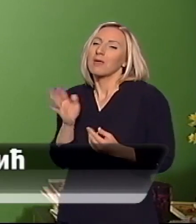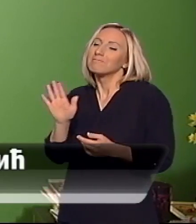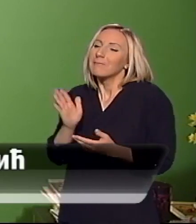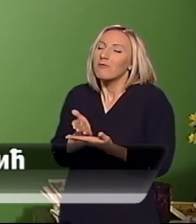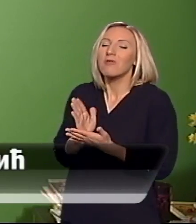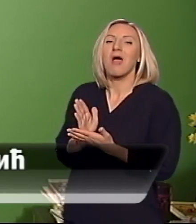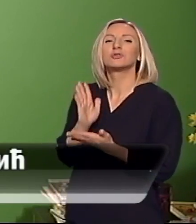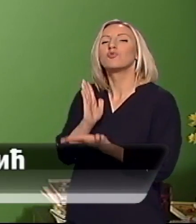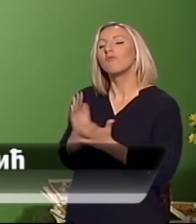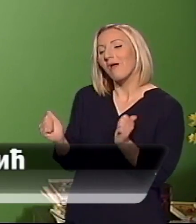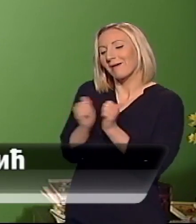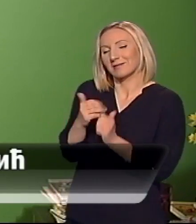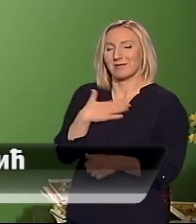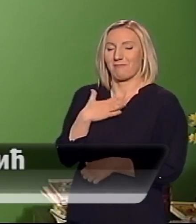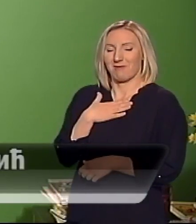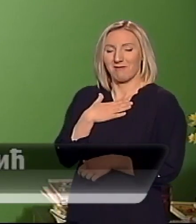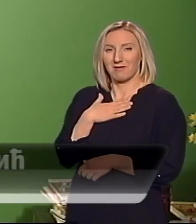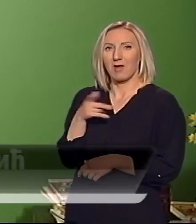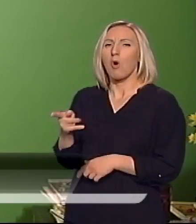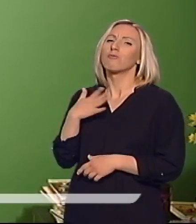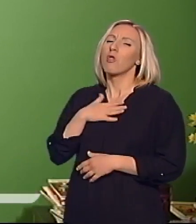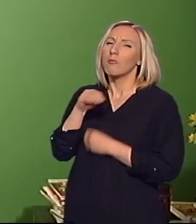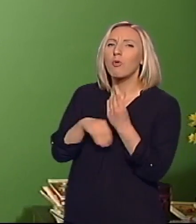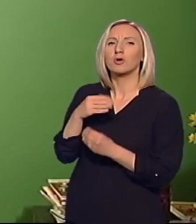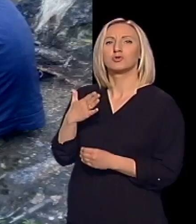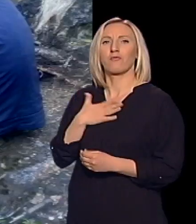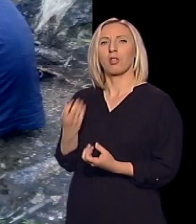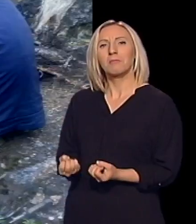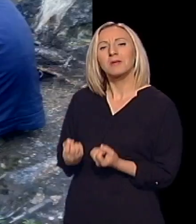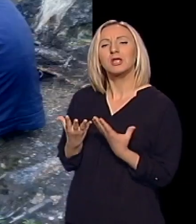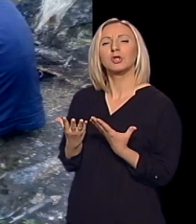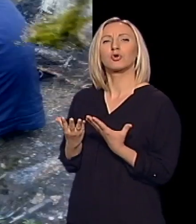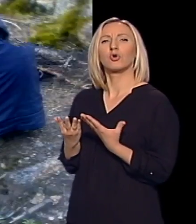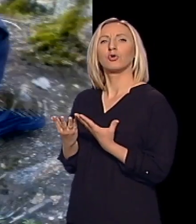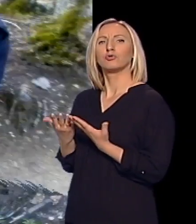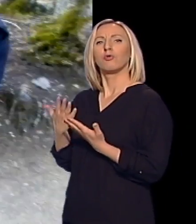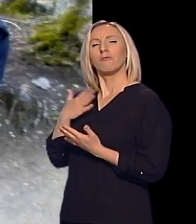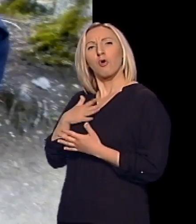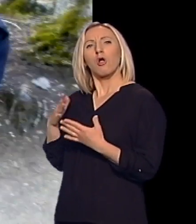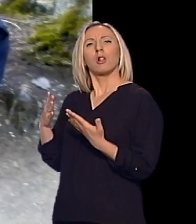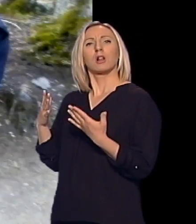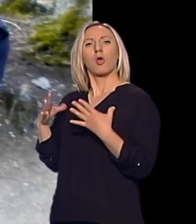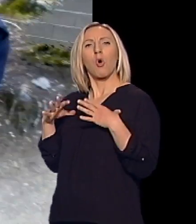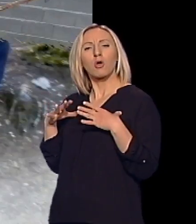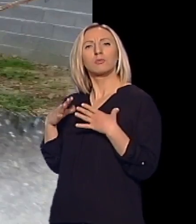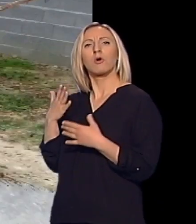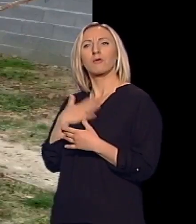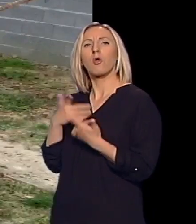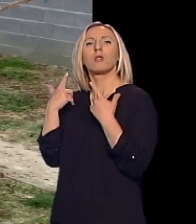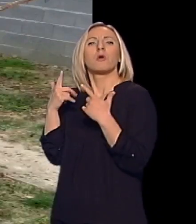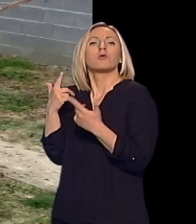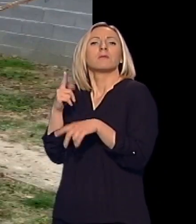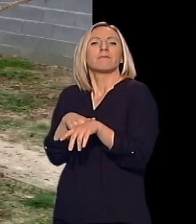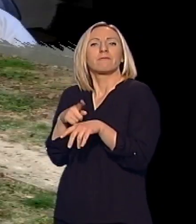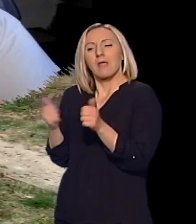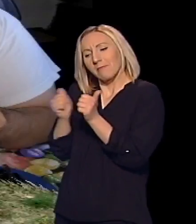Znači neko ko je prosto veljko voli i porodicu, voli i prirodu, voli i odmor, voli da provodi vreme sa nama, hoće i